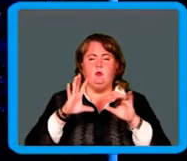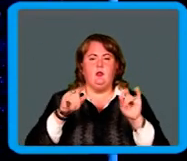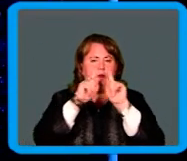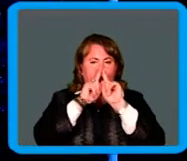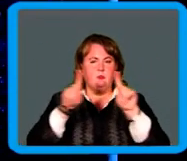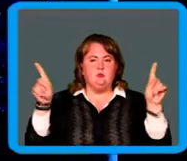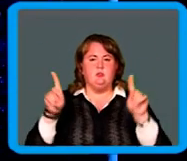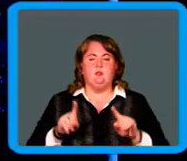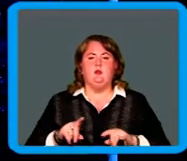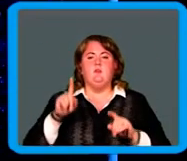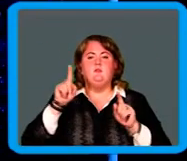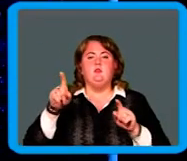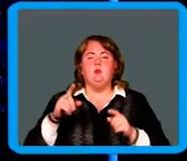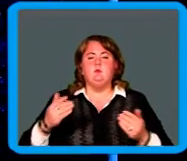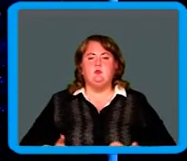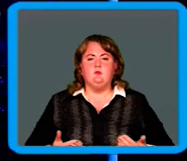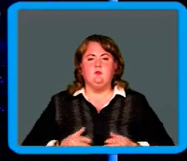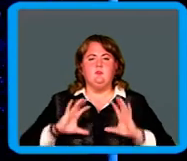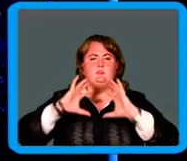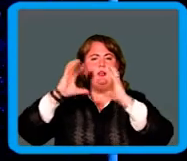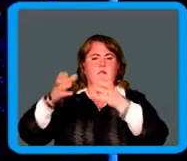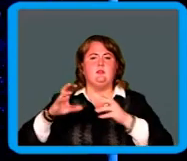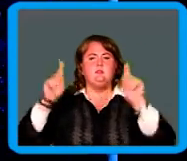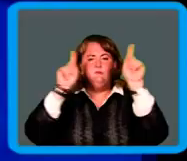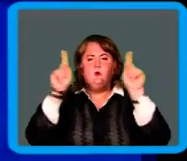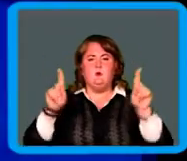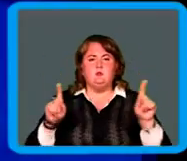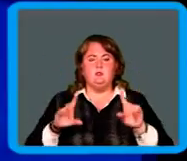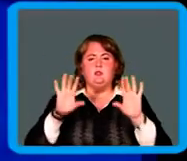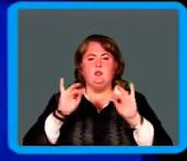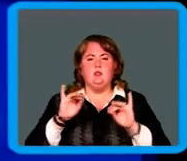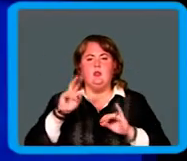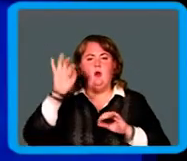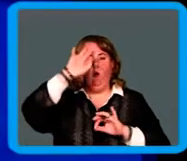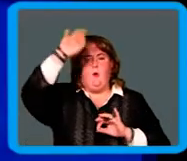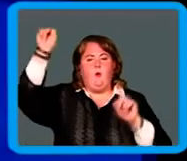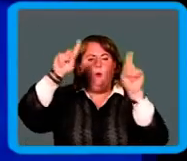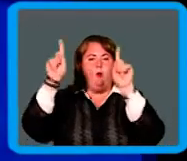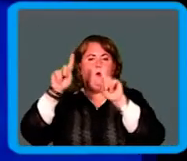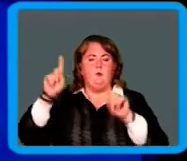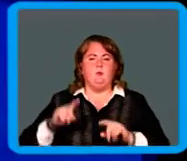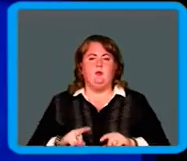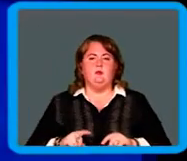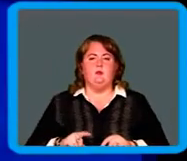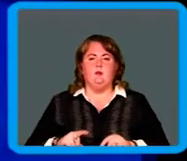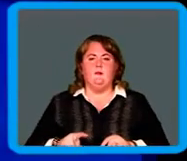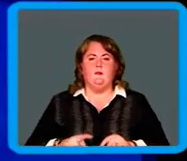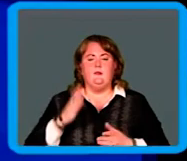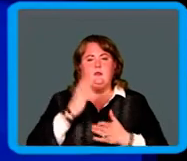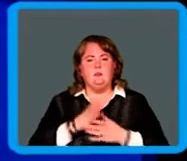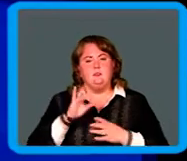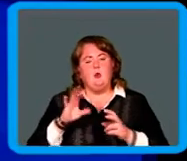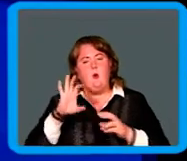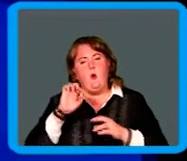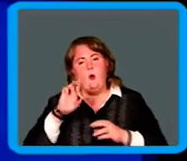необычайный. В нем живет вселенная, звезды и кометы. Есть и обитаемые,